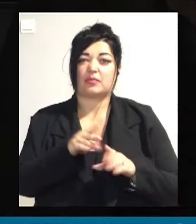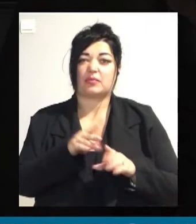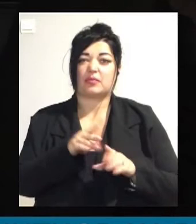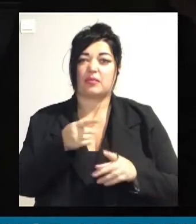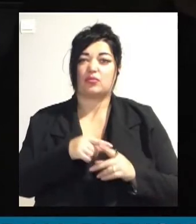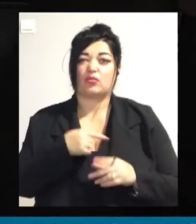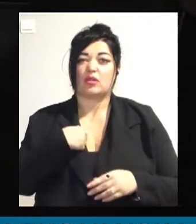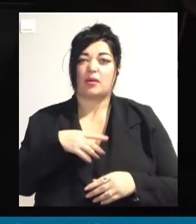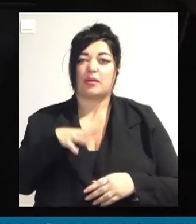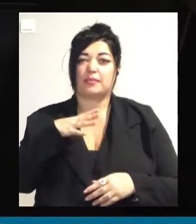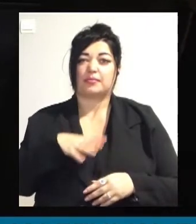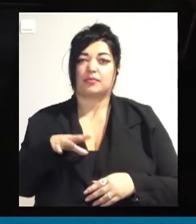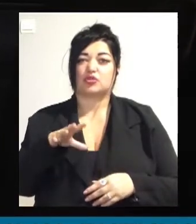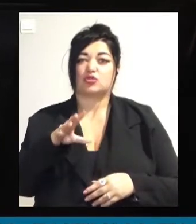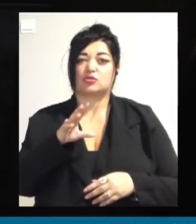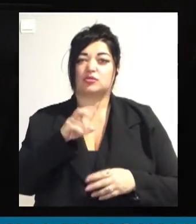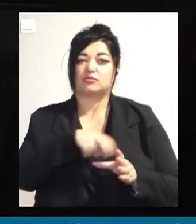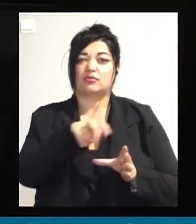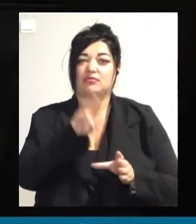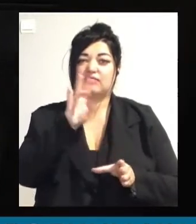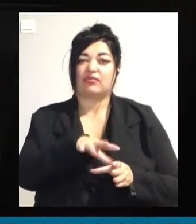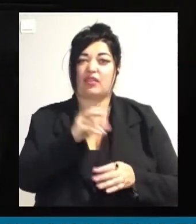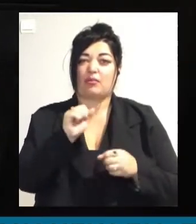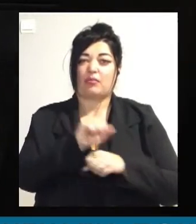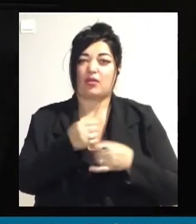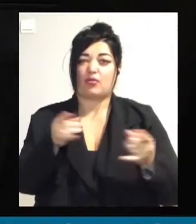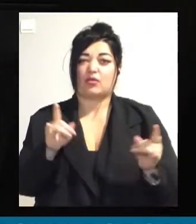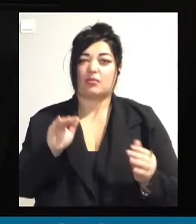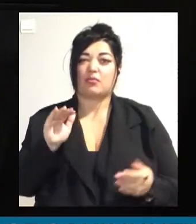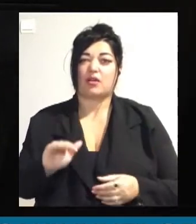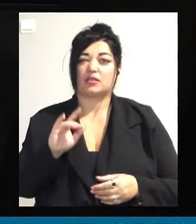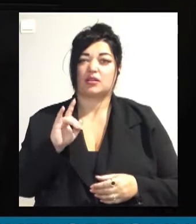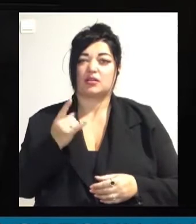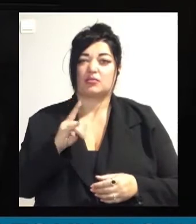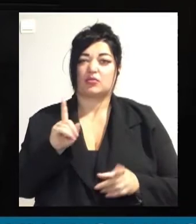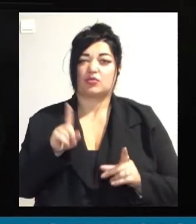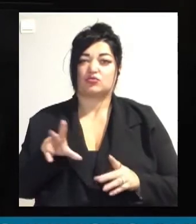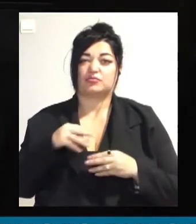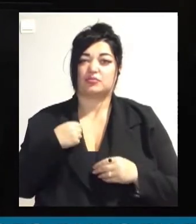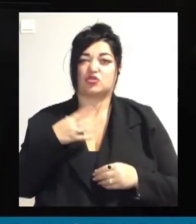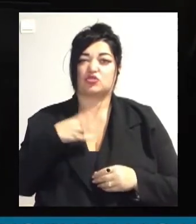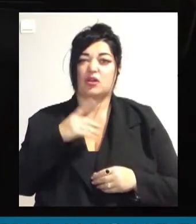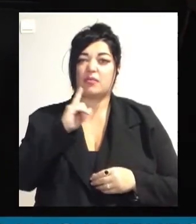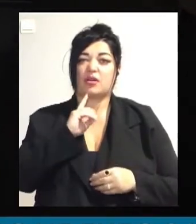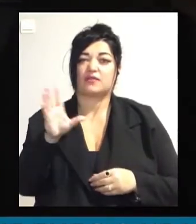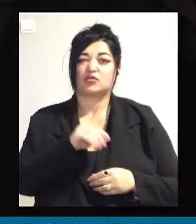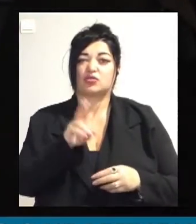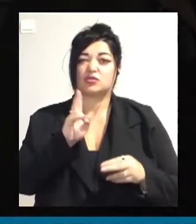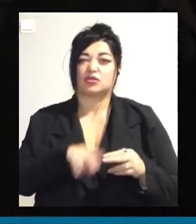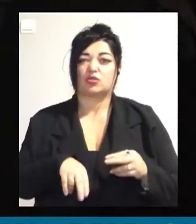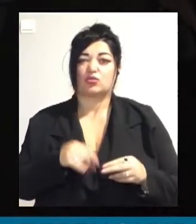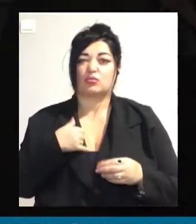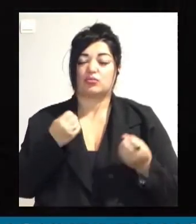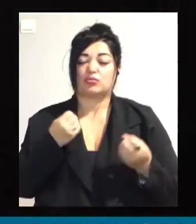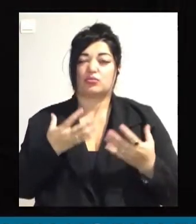на балконе всім. Маленький ребінок теж в семье, і ми ждали, поки все закінчиться, тому що другого выхода у нас не було